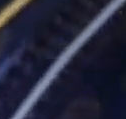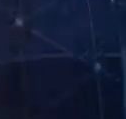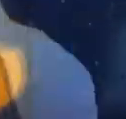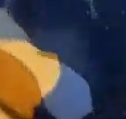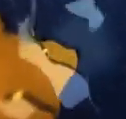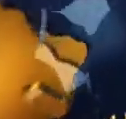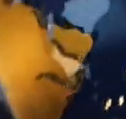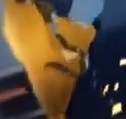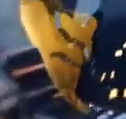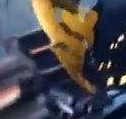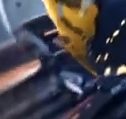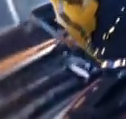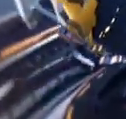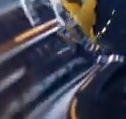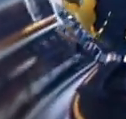موسيقى